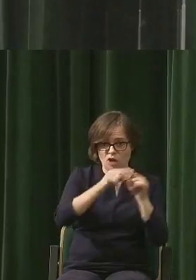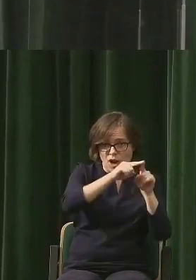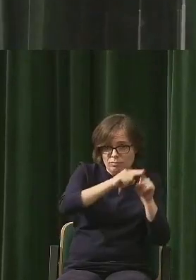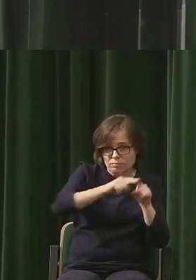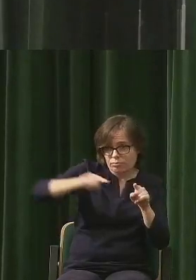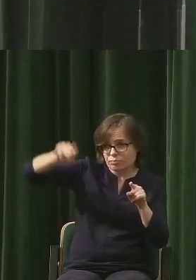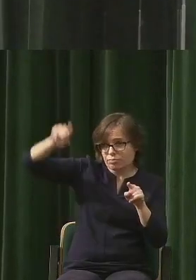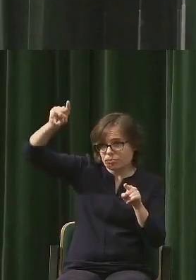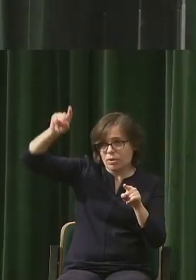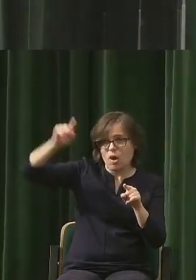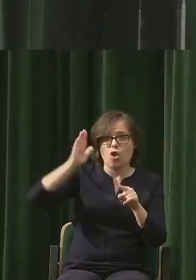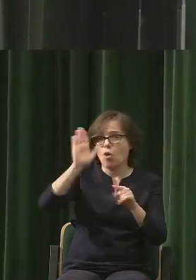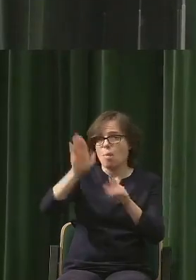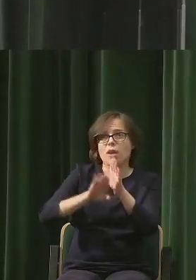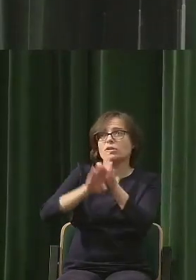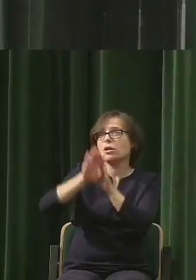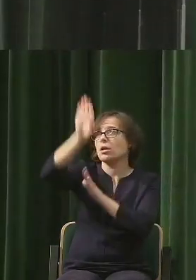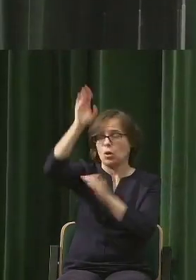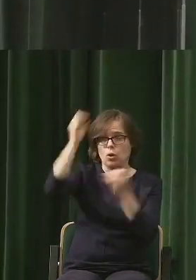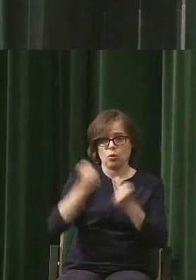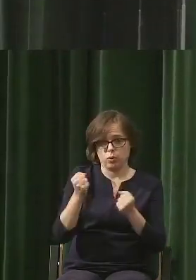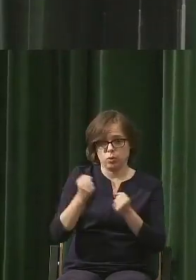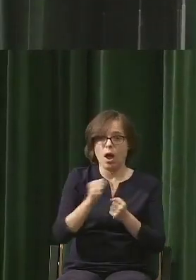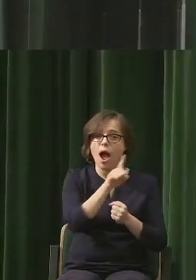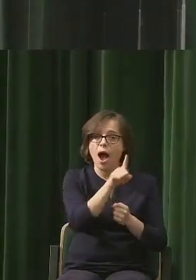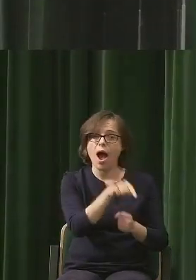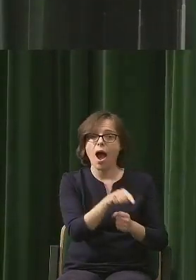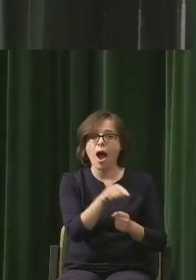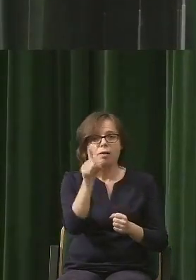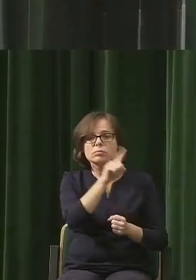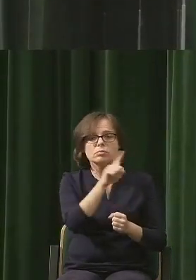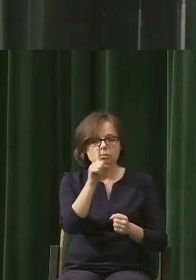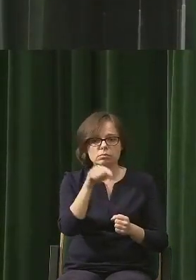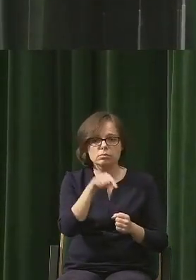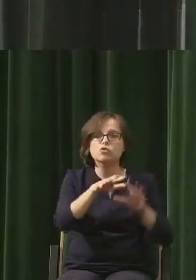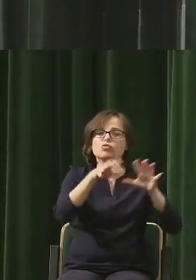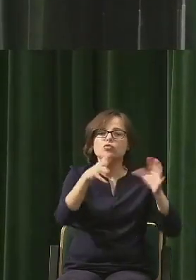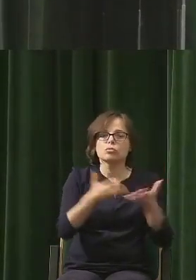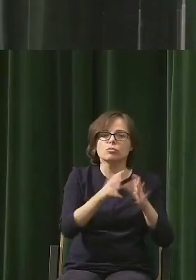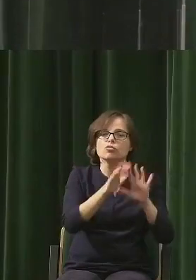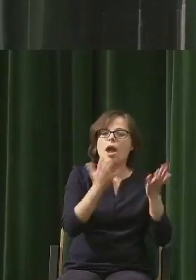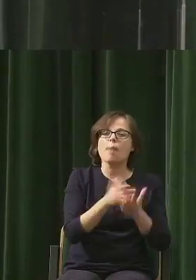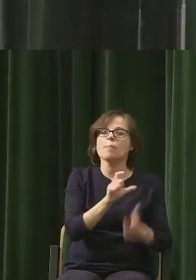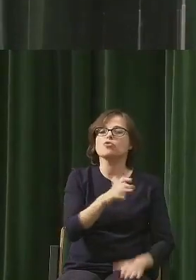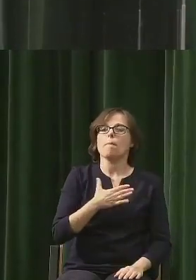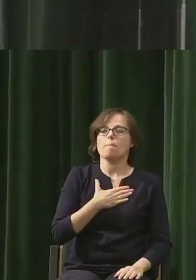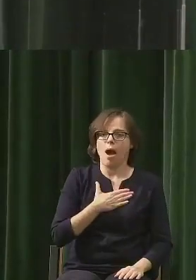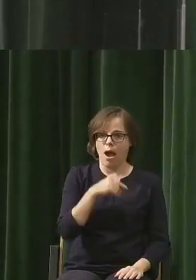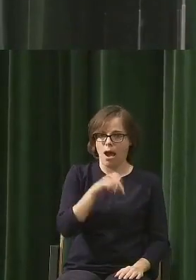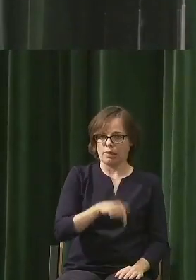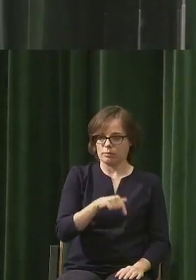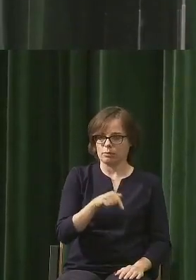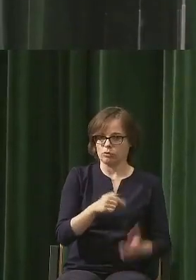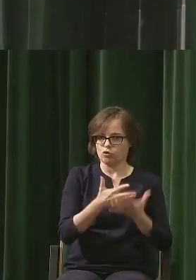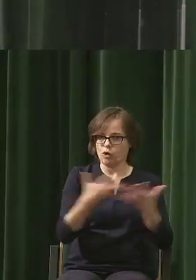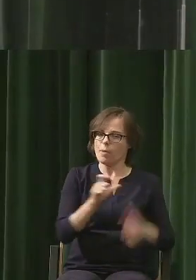nieskończonych poziomów. No a zasoby w oczywisty sposób są ograniczone. Nie rosną w sposób. Zasoby te, które mamy na Ziemi, no wszystko jedno jak je mierzyć,